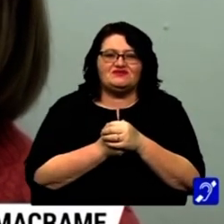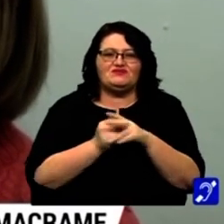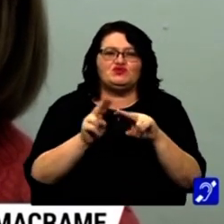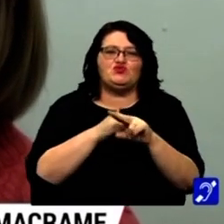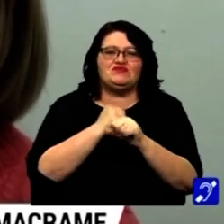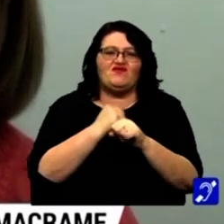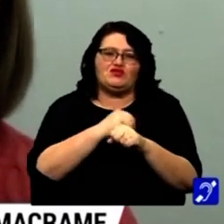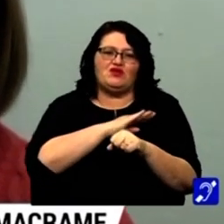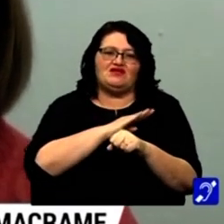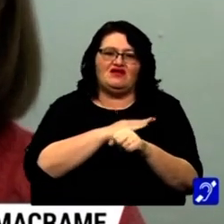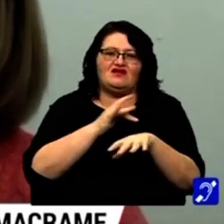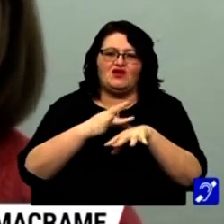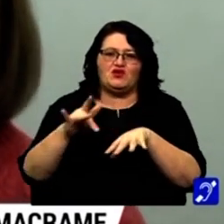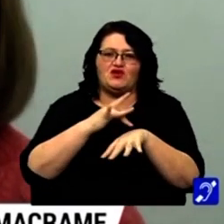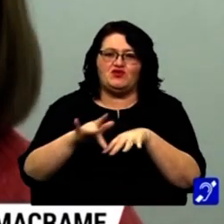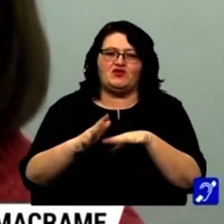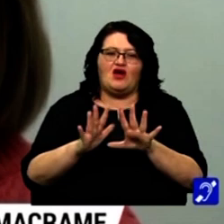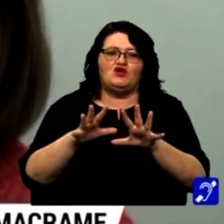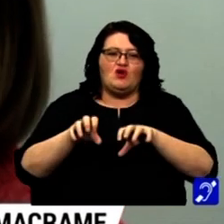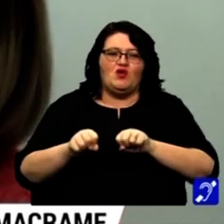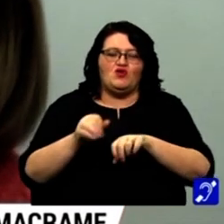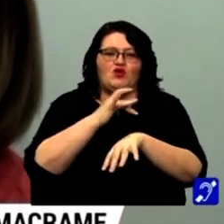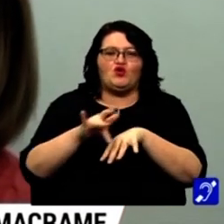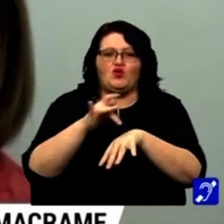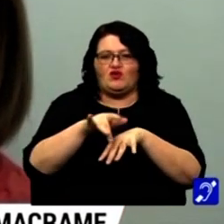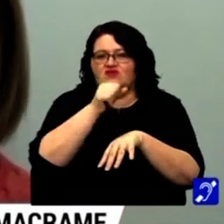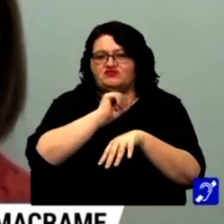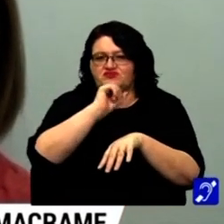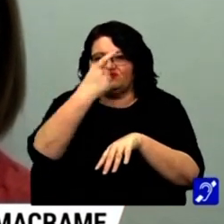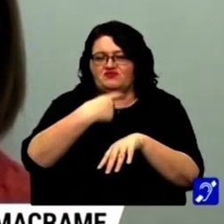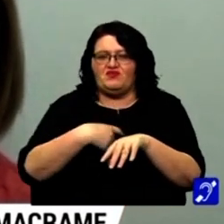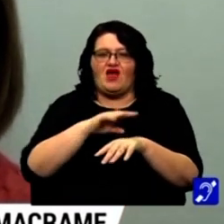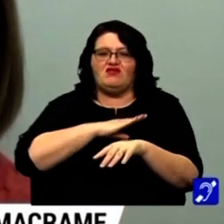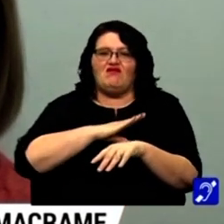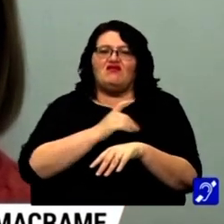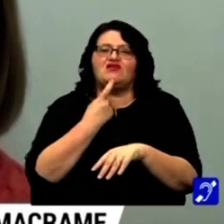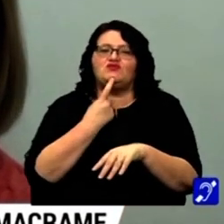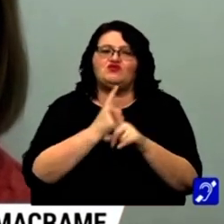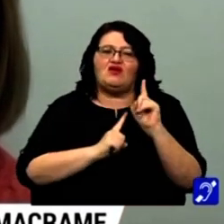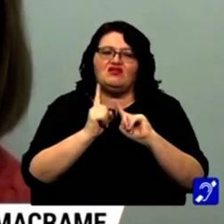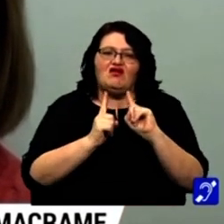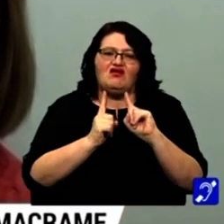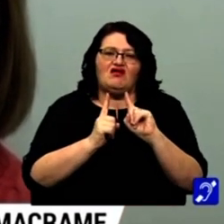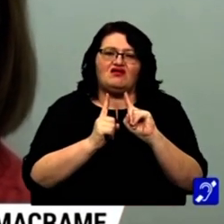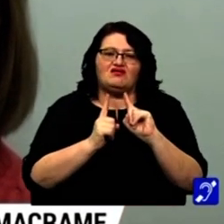facem un atelier de crăitorie, că eu cu asta mă ocup la bază în atelierul din Timișoara, dar